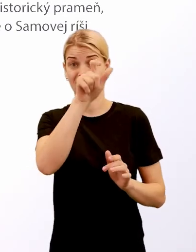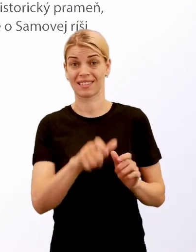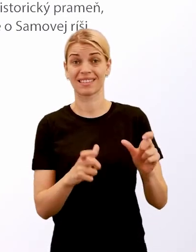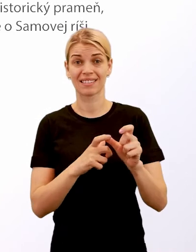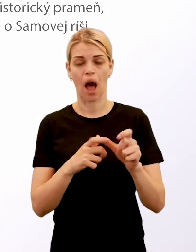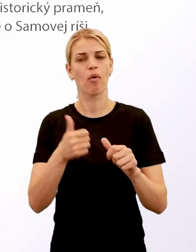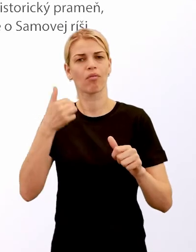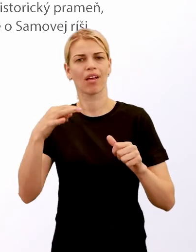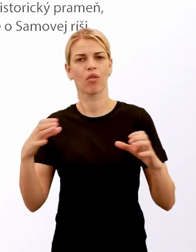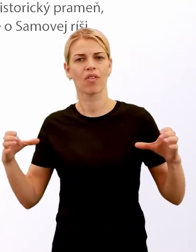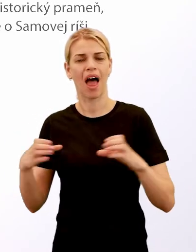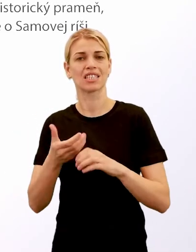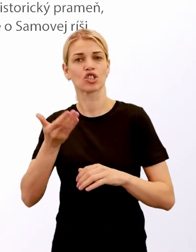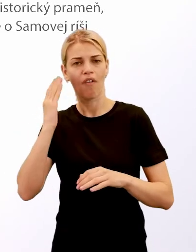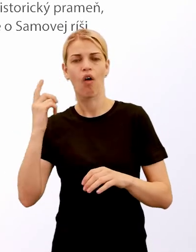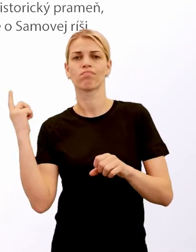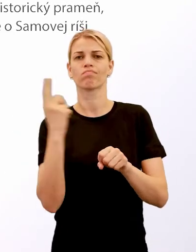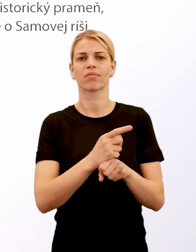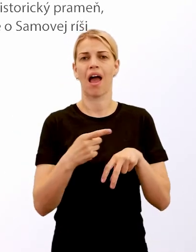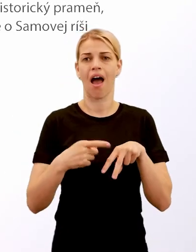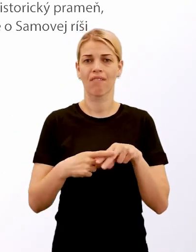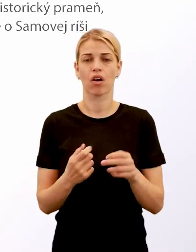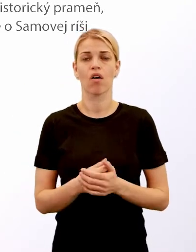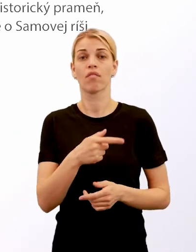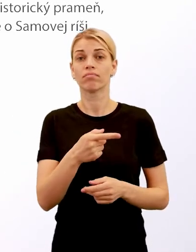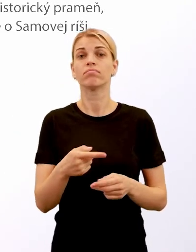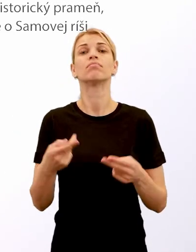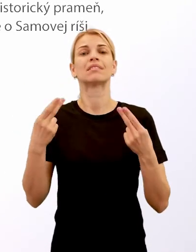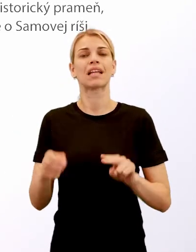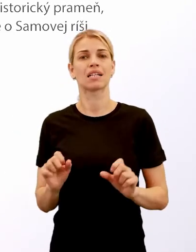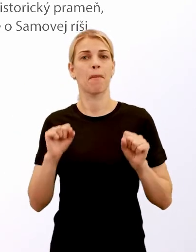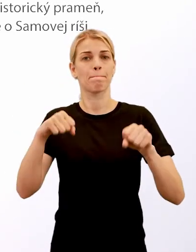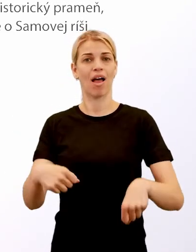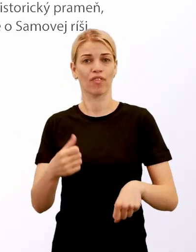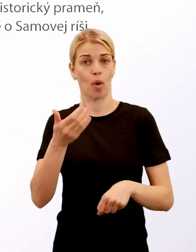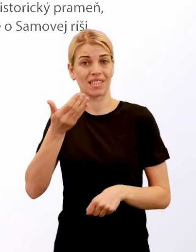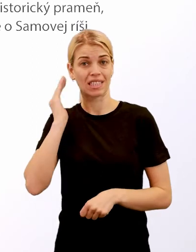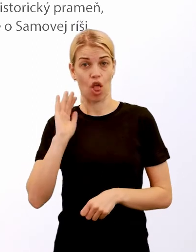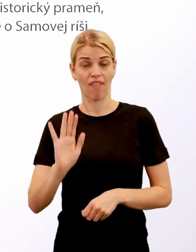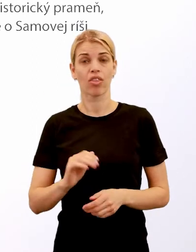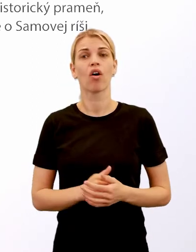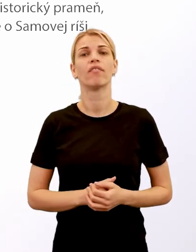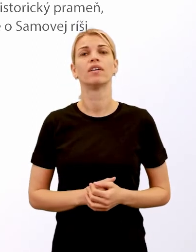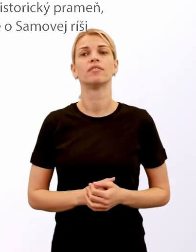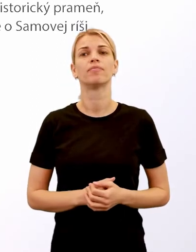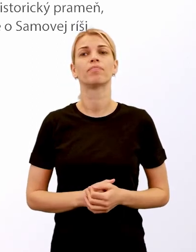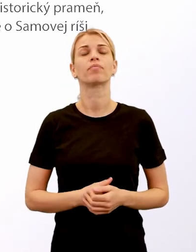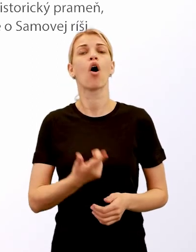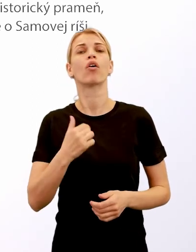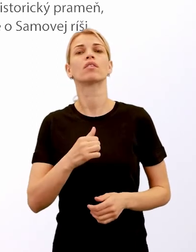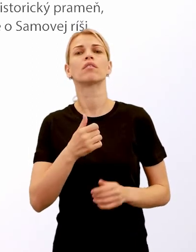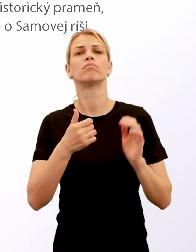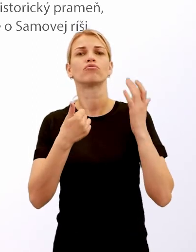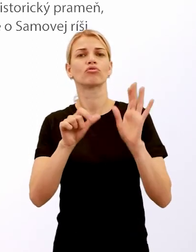Slovanov a porazil Avarov. Stal sa panovníkom Slovanov a od roku